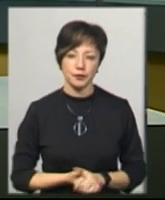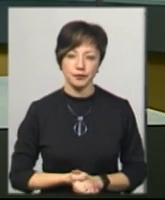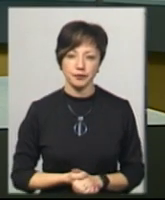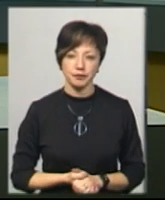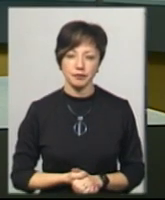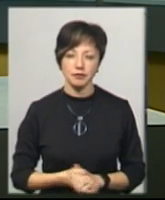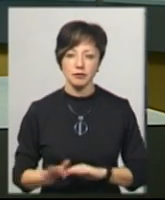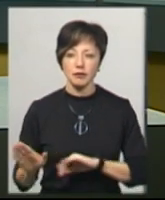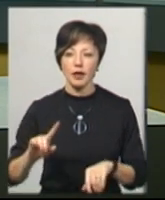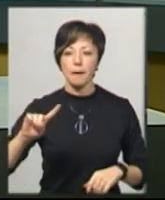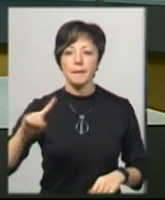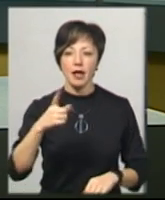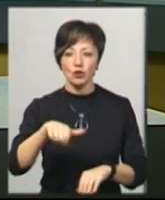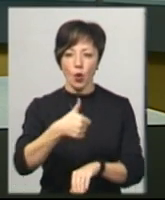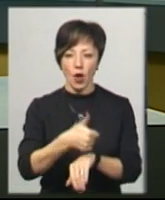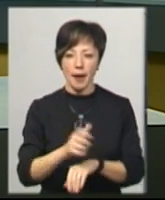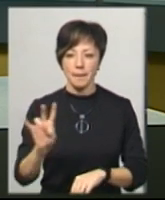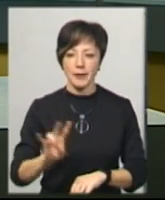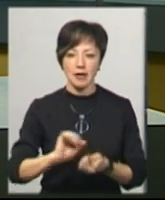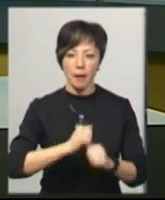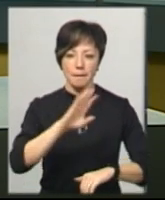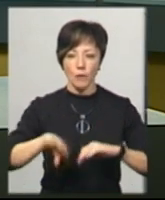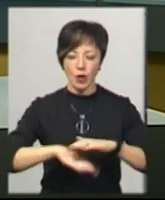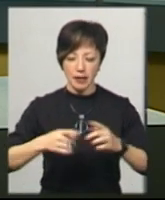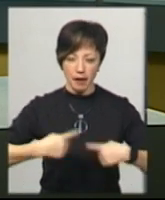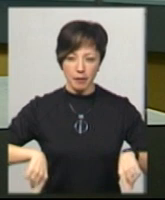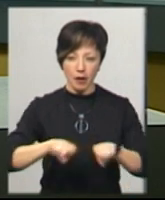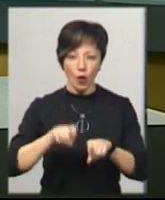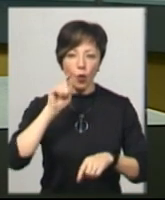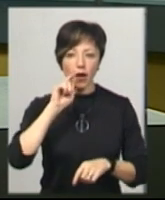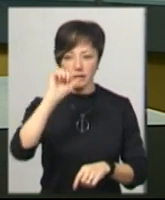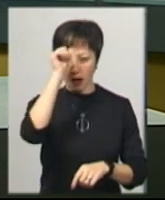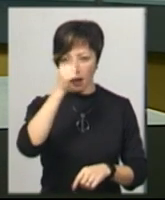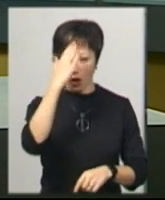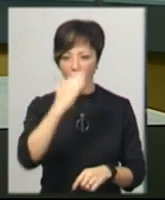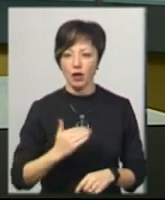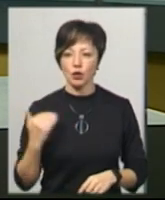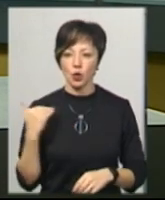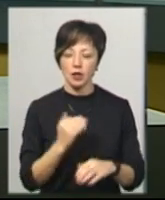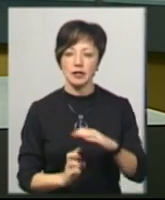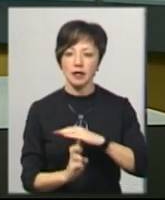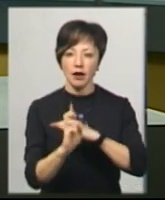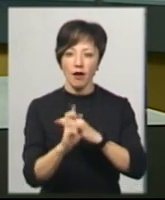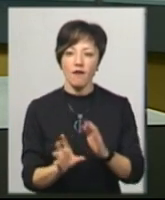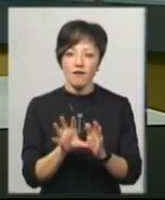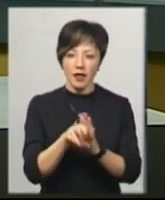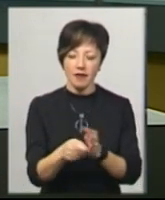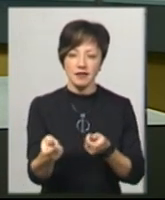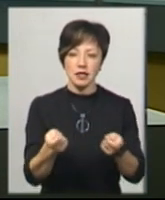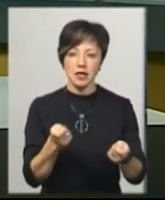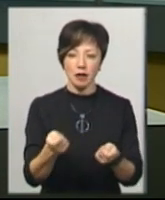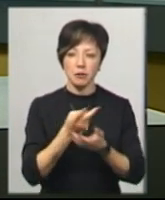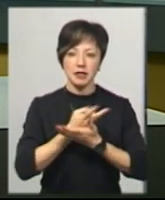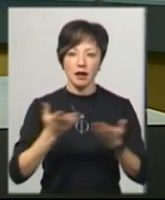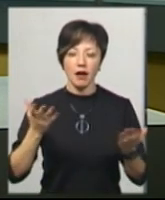Першого єпископа Кам'янець-Подільської єпархії Української Греко-католицької церкви ввели в сан та представили у Хмельницькому